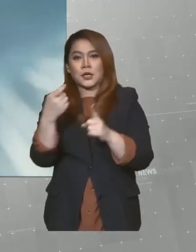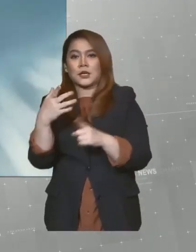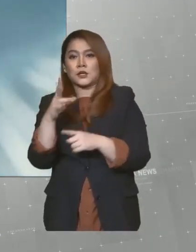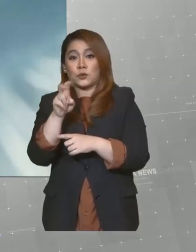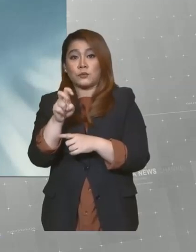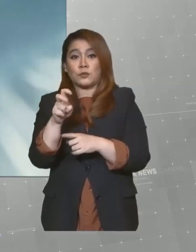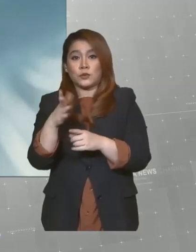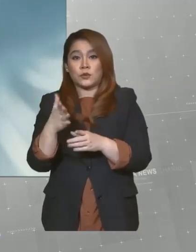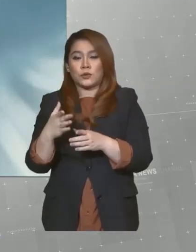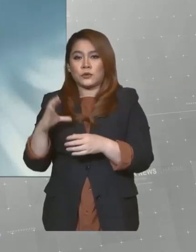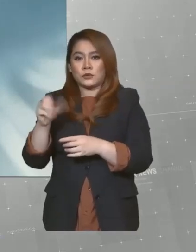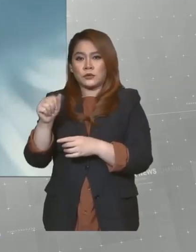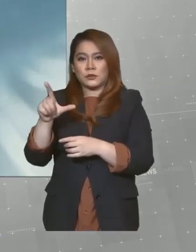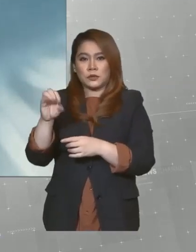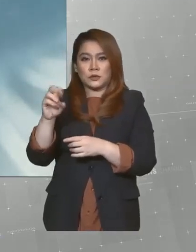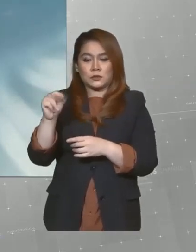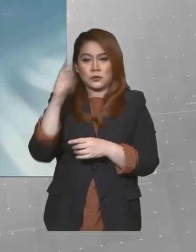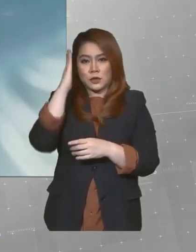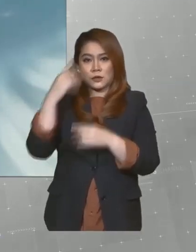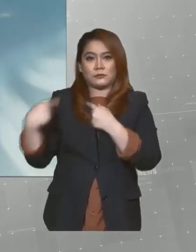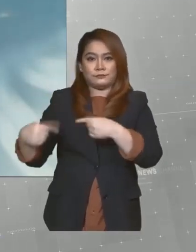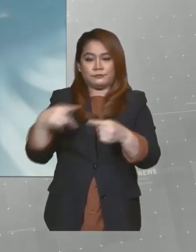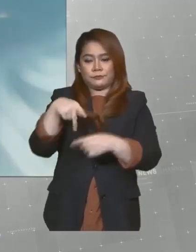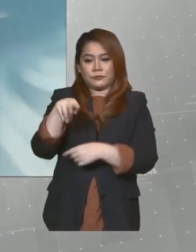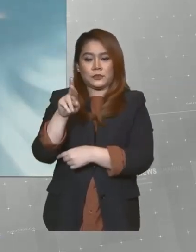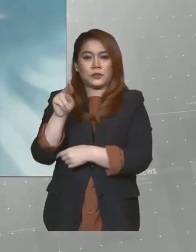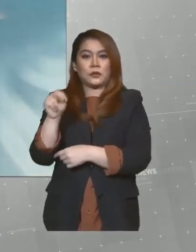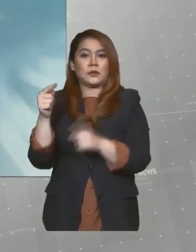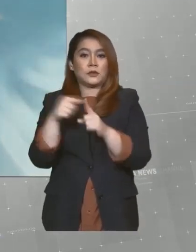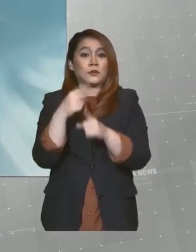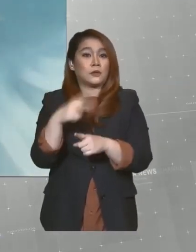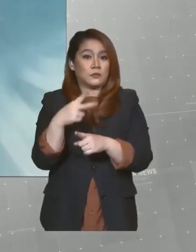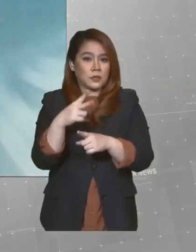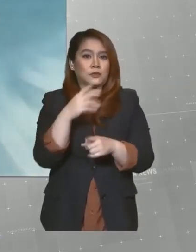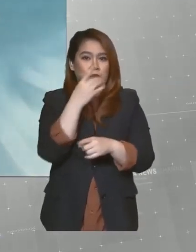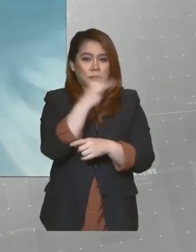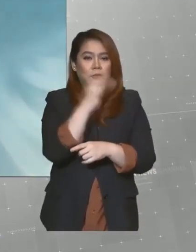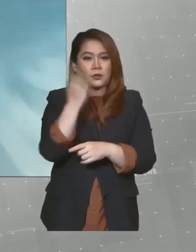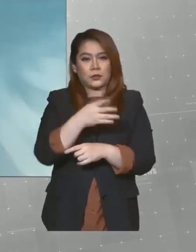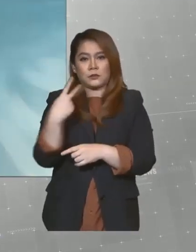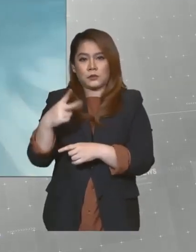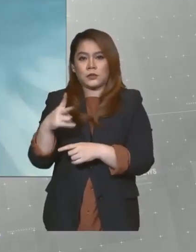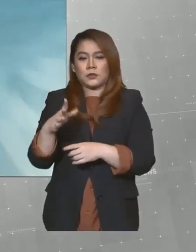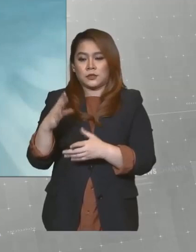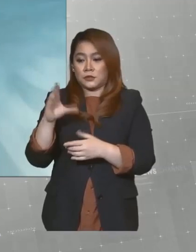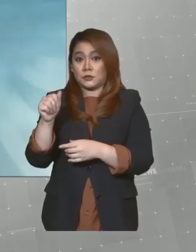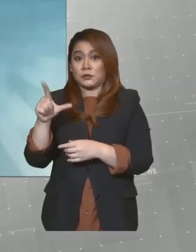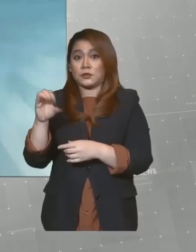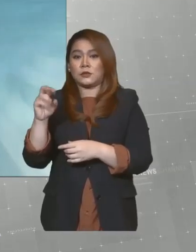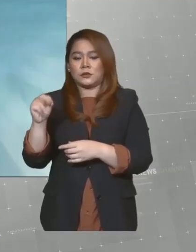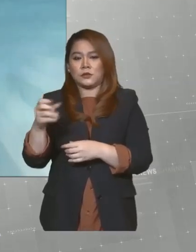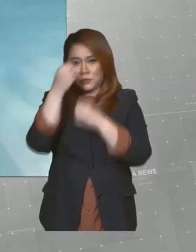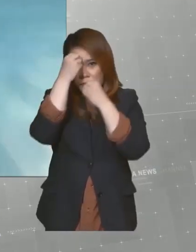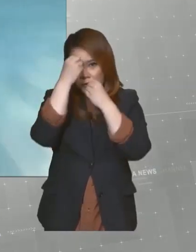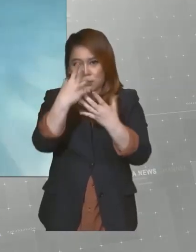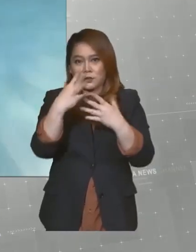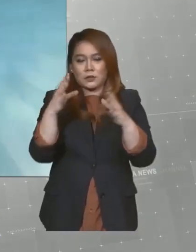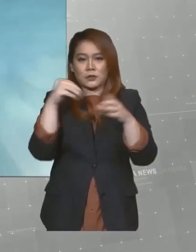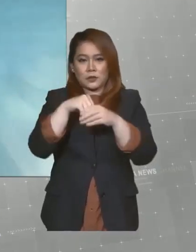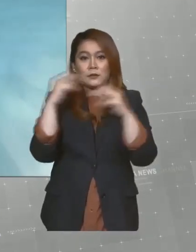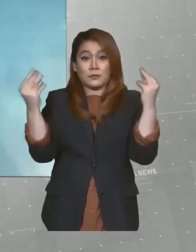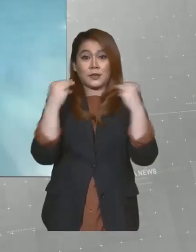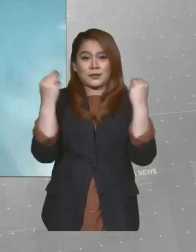PRN ke-12 pada 18 Desember depan. Nama-nama calon diumumkan pada Majlis Ringkas Penyerahan Surat Watikah